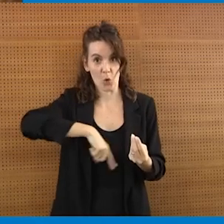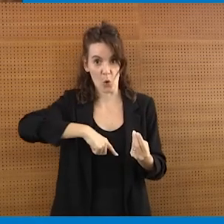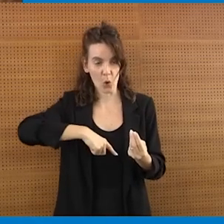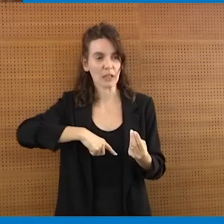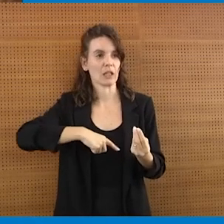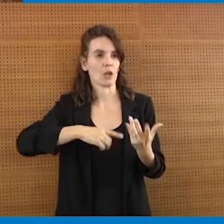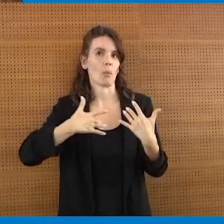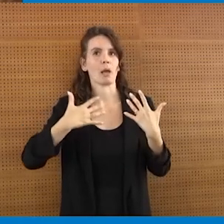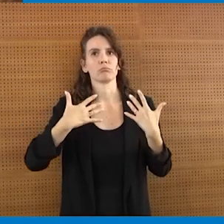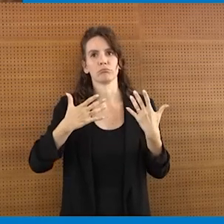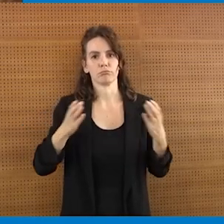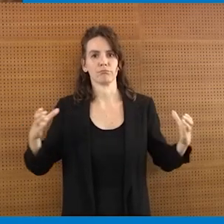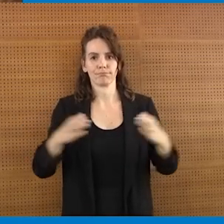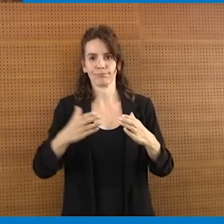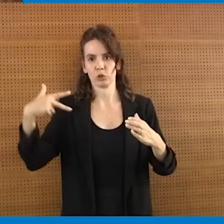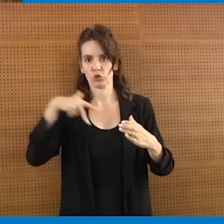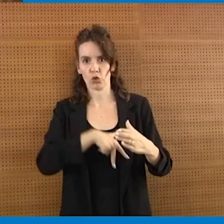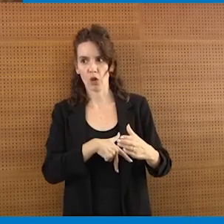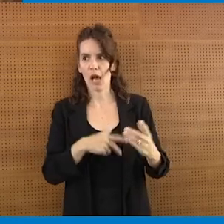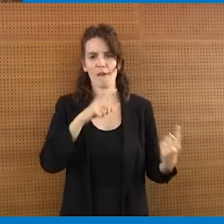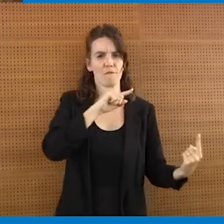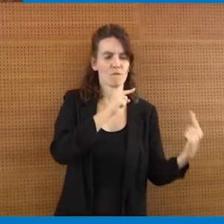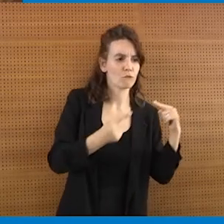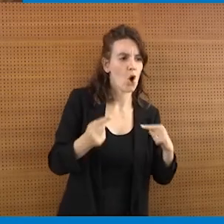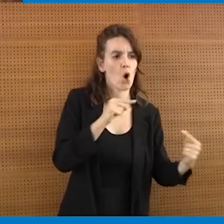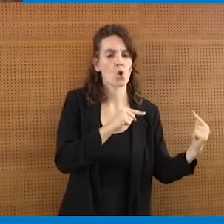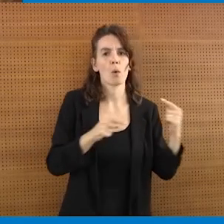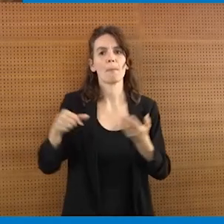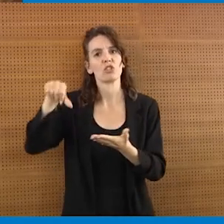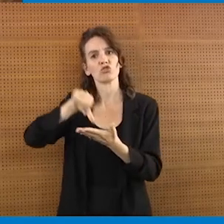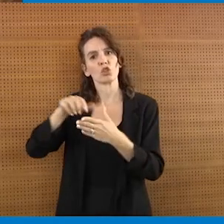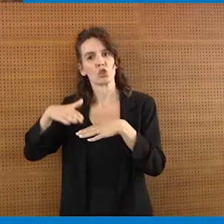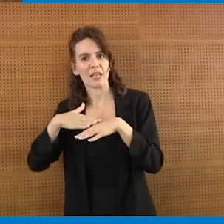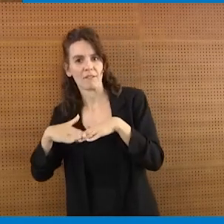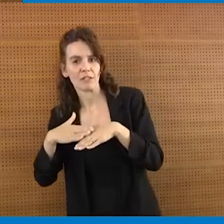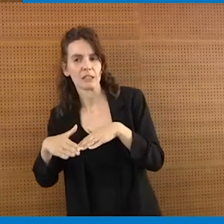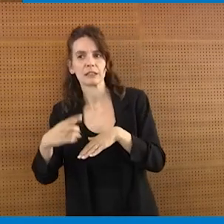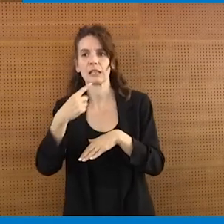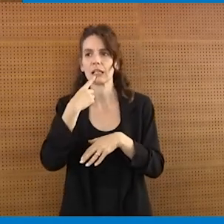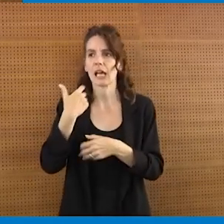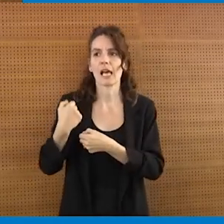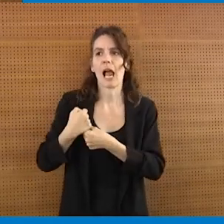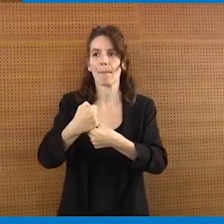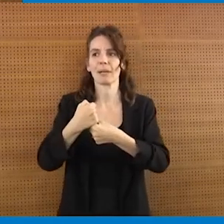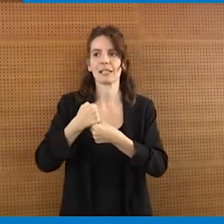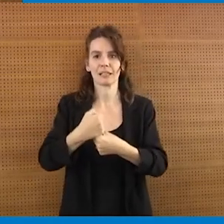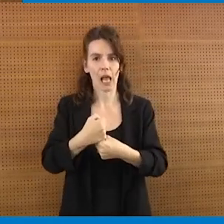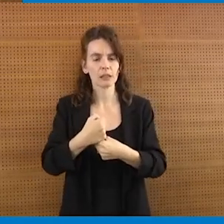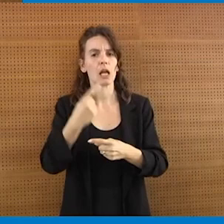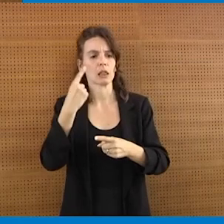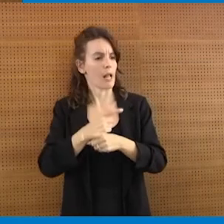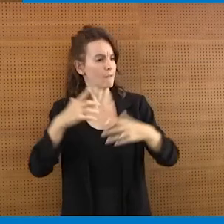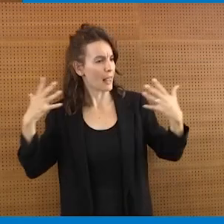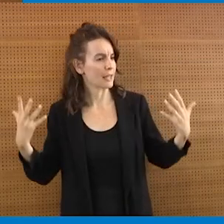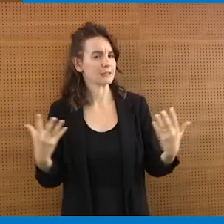con in questo caso il forum, il centro di servizi, i corpi intermedi di rappresentanza per rilanciare